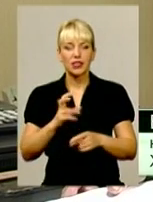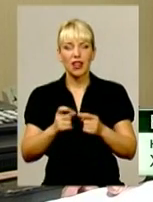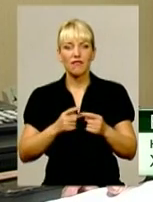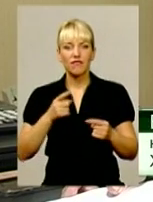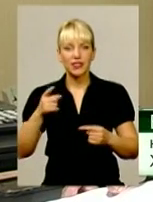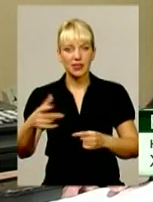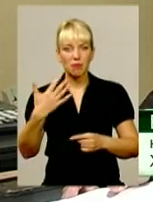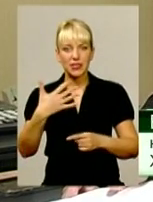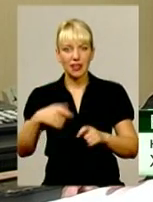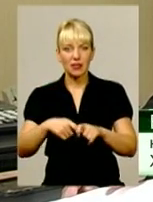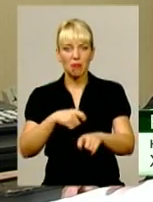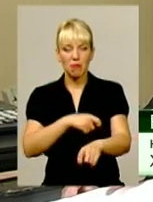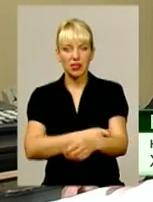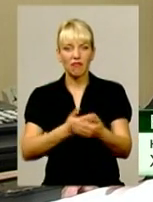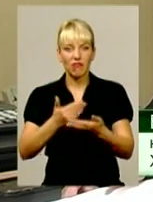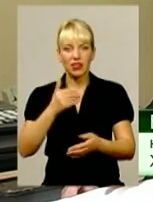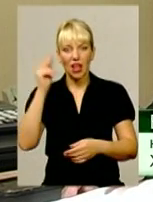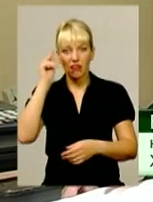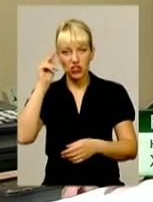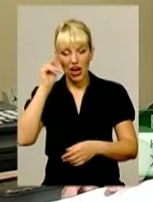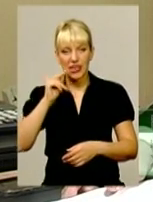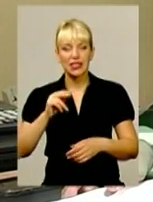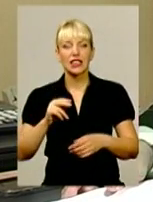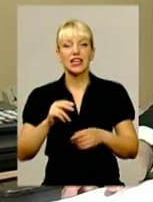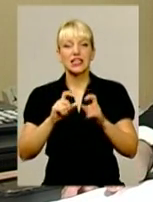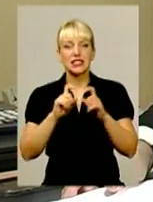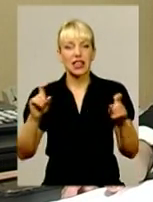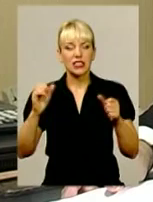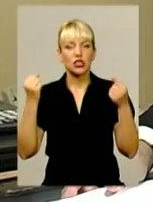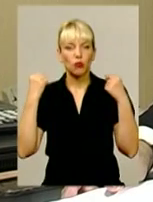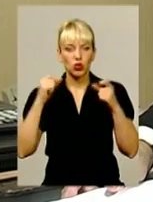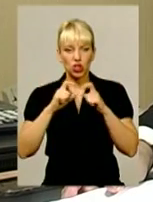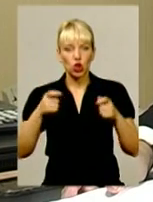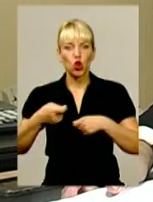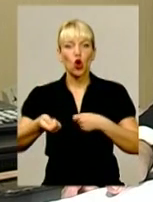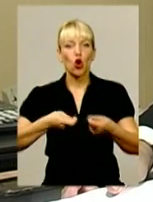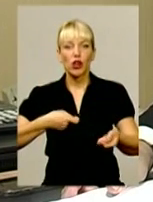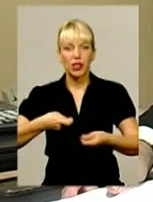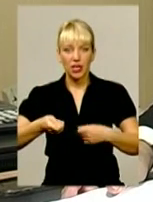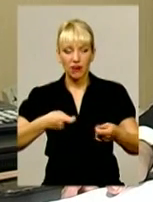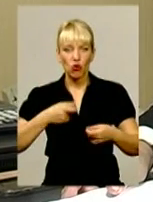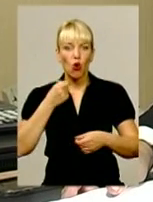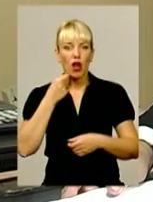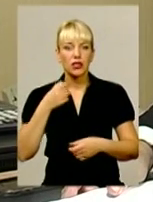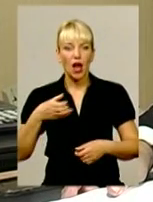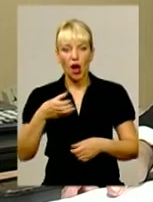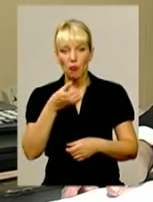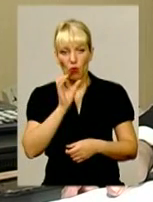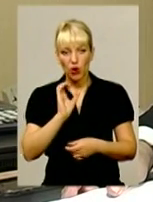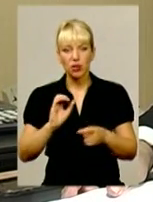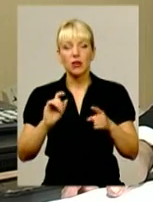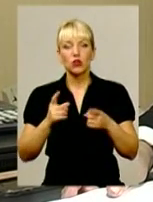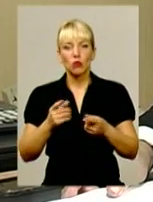закладів та від спортивних шкіл торгівлі алкогольними напоями. Тому нами був